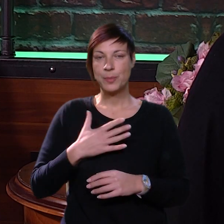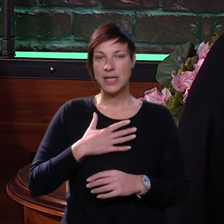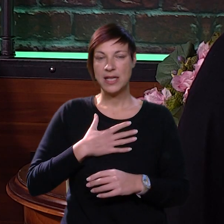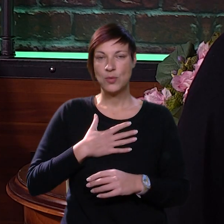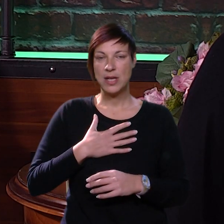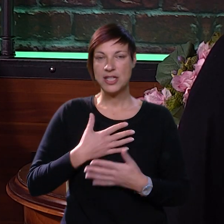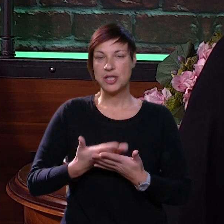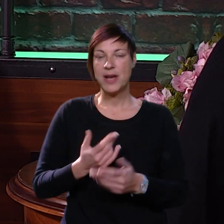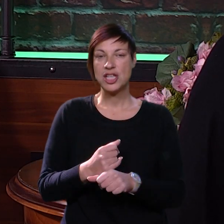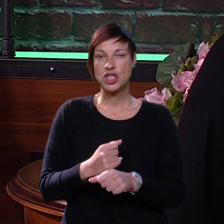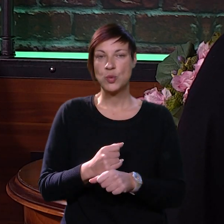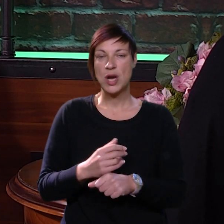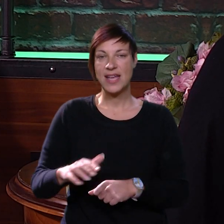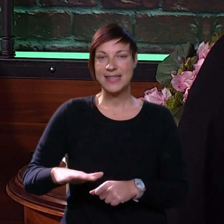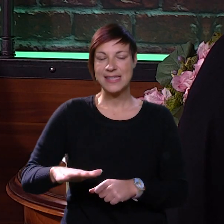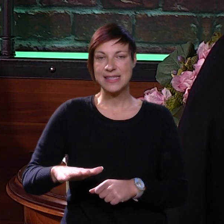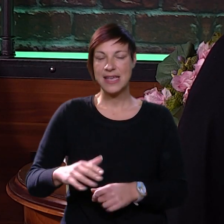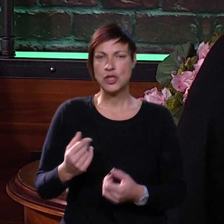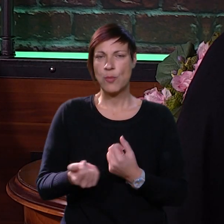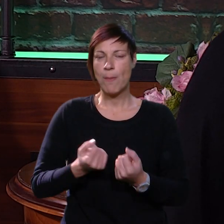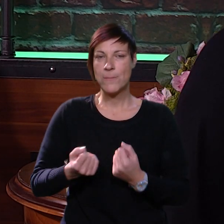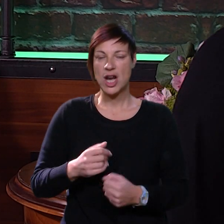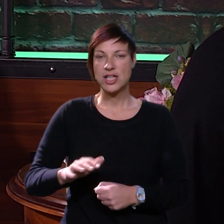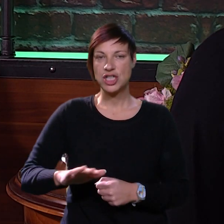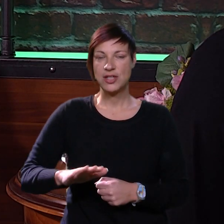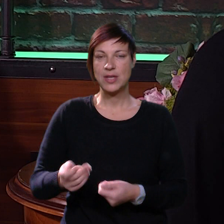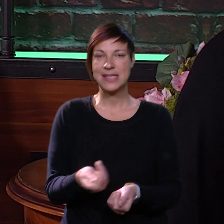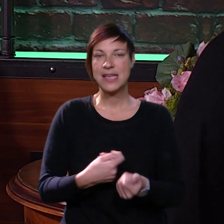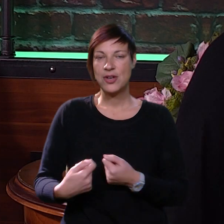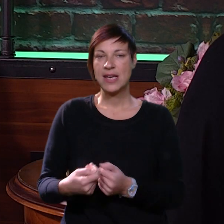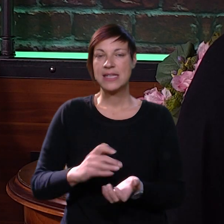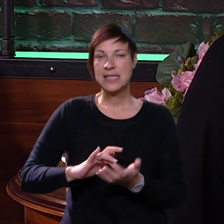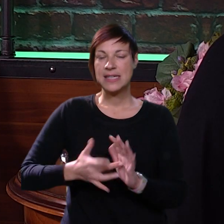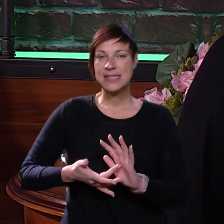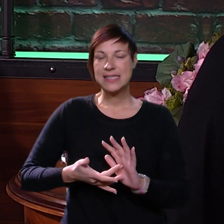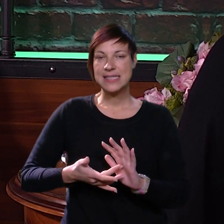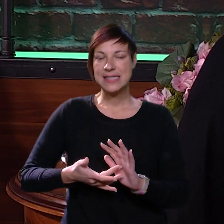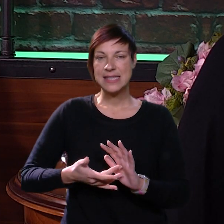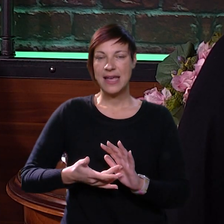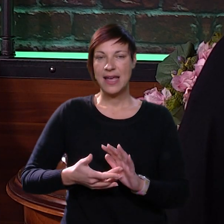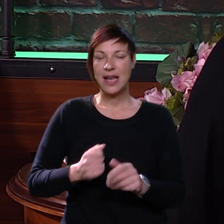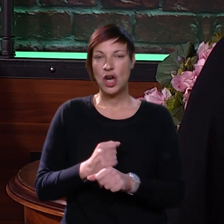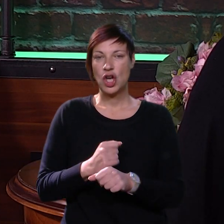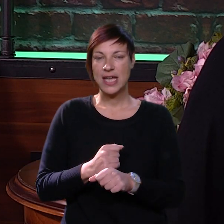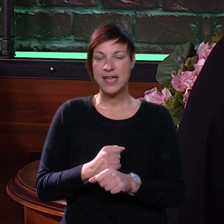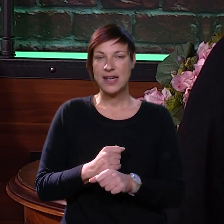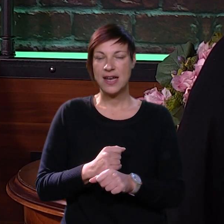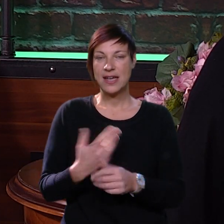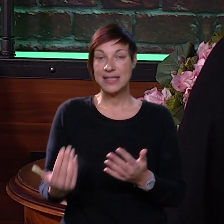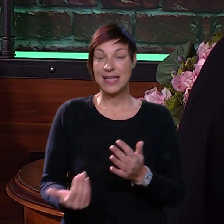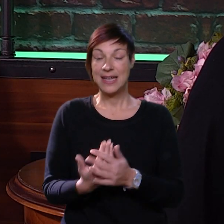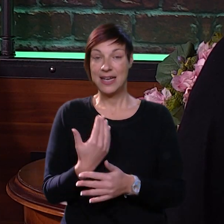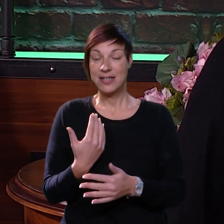bile i u našem načinu rada s djecom i u ponašanju djece i organizaciji cijelog tog rada